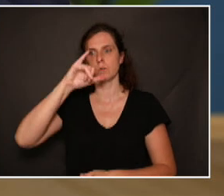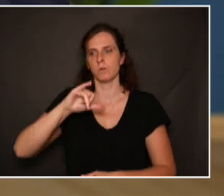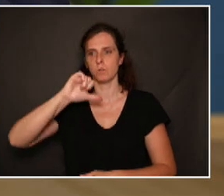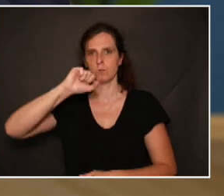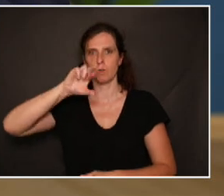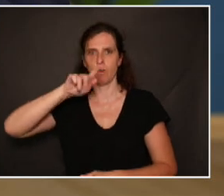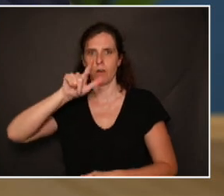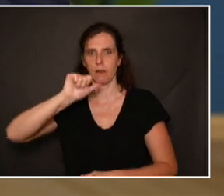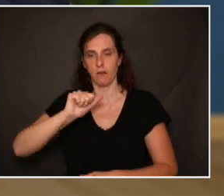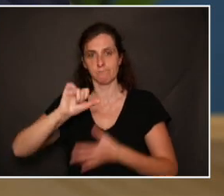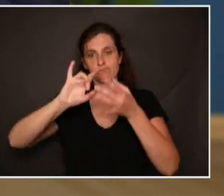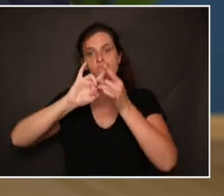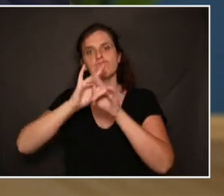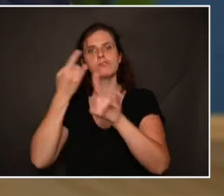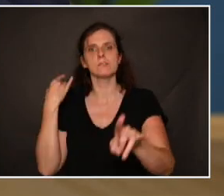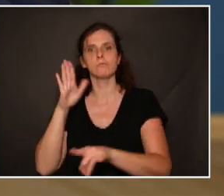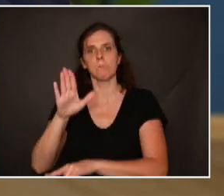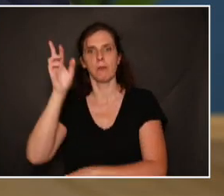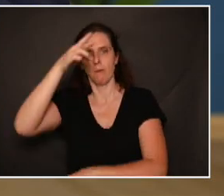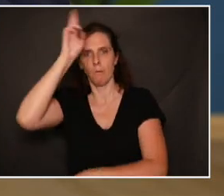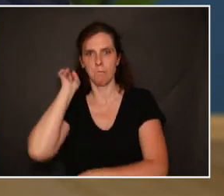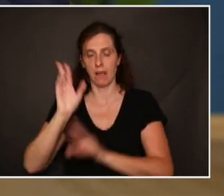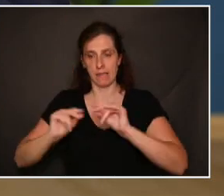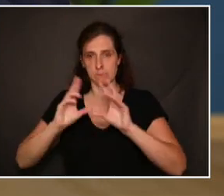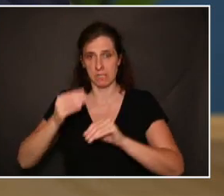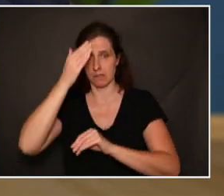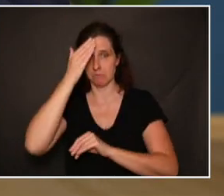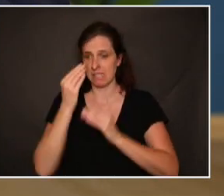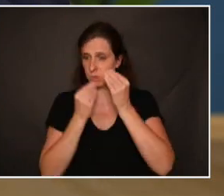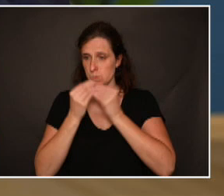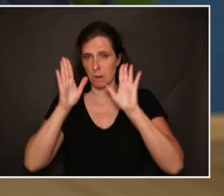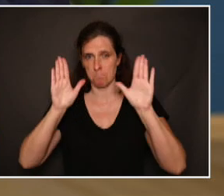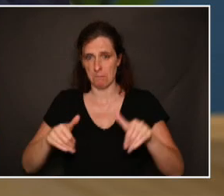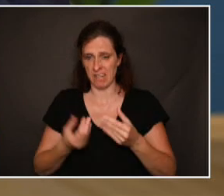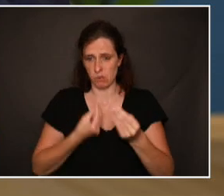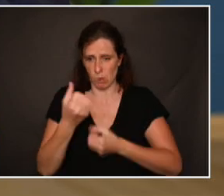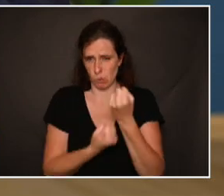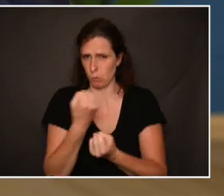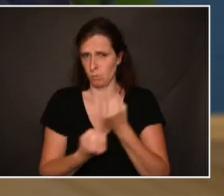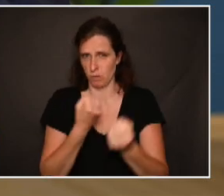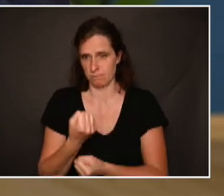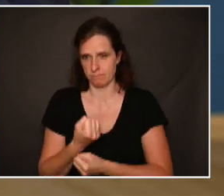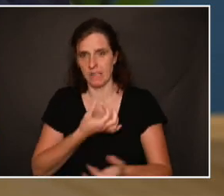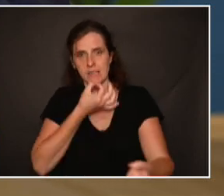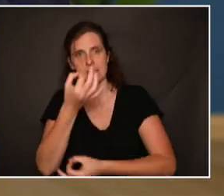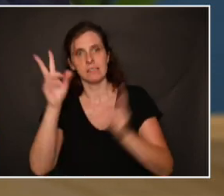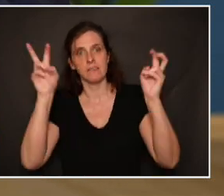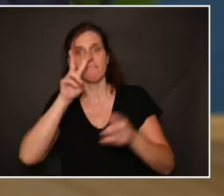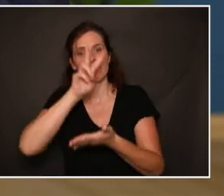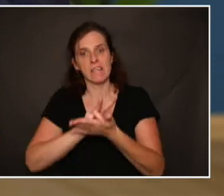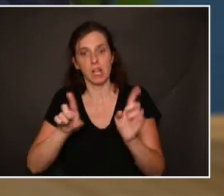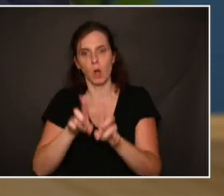historien romain, nous illustre une souffrance en cas de non-soin. Il dit « La vérité est comme l'eau froide,